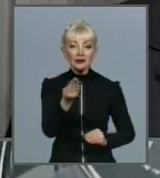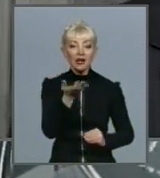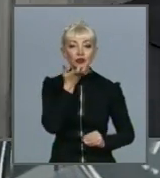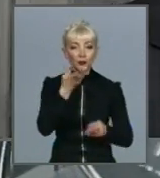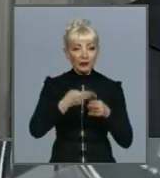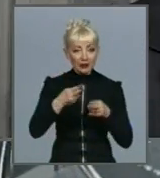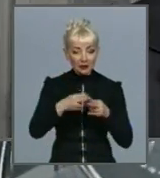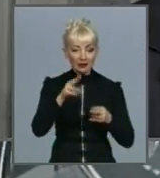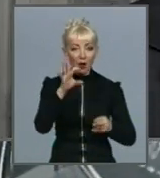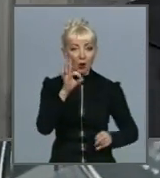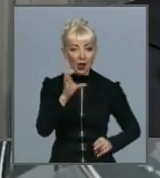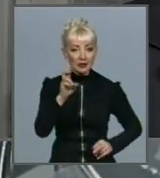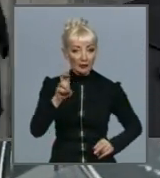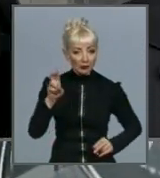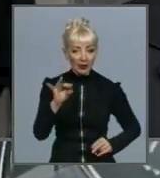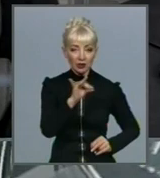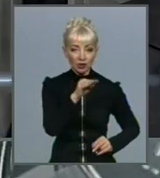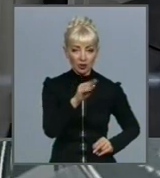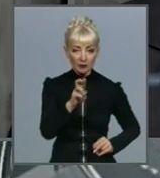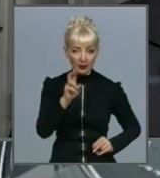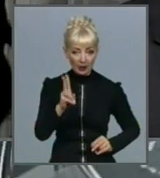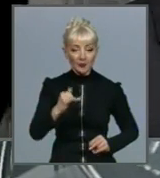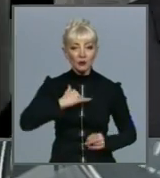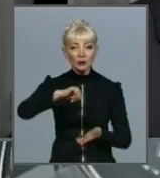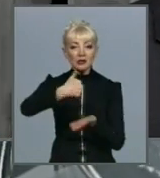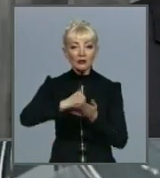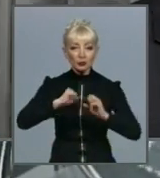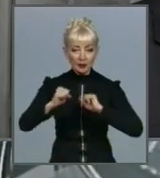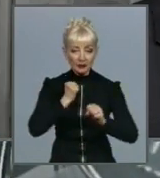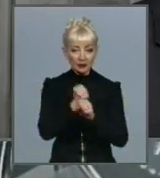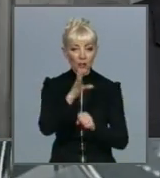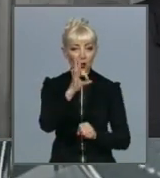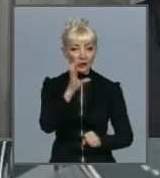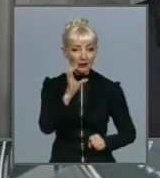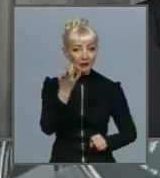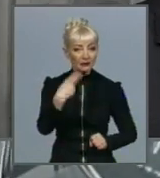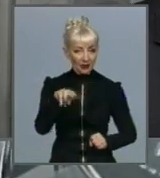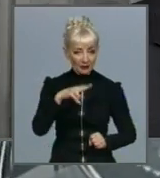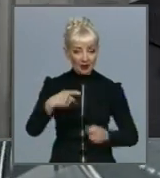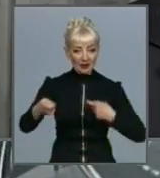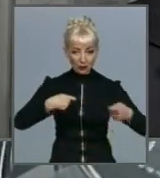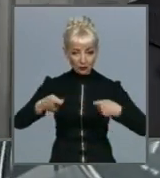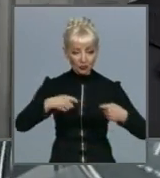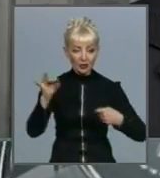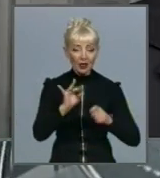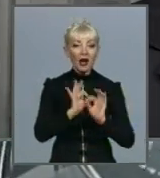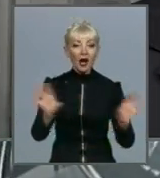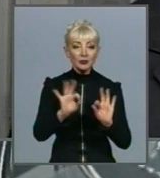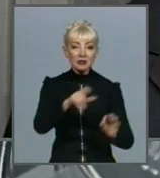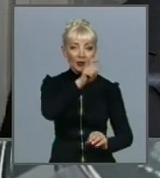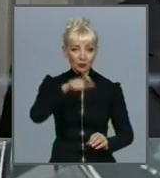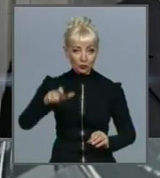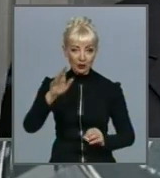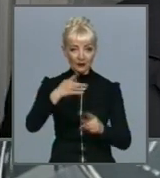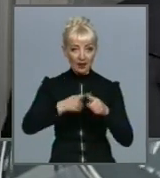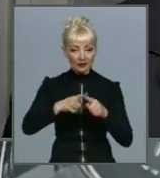нас непосредственно департаменти працюють непосредственно з ОСМД, тому об'ясняємо людям, в цьому направліні працюємо. Я вважаю, що